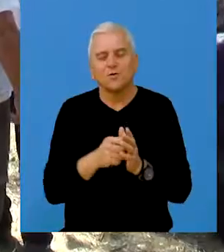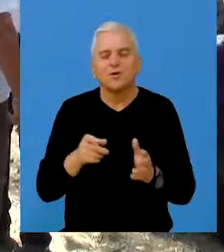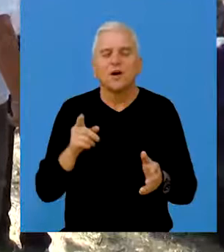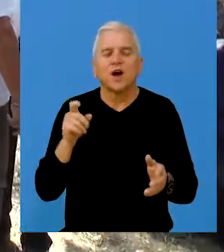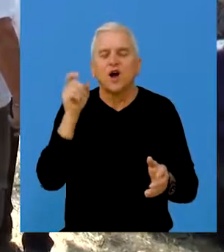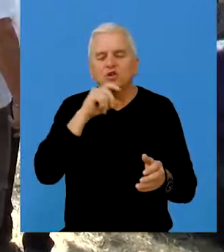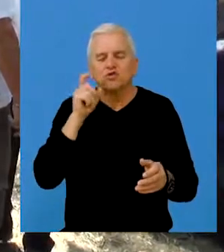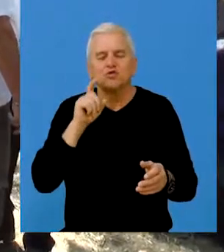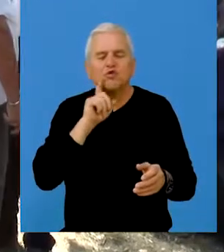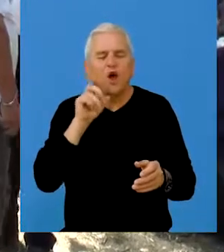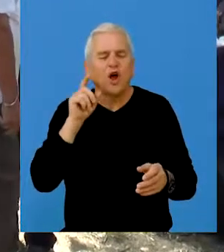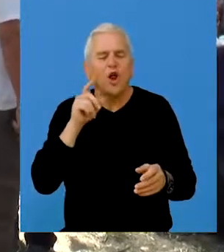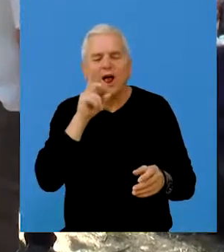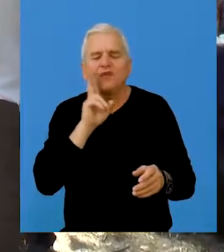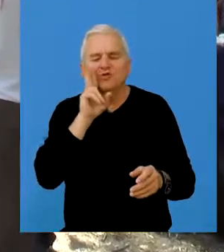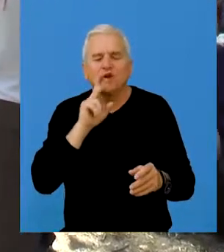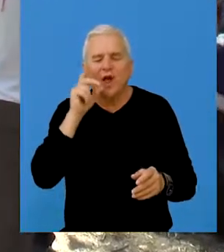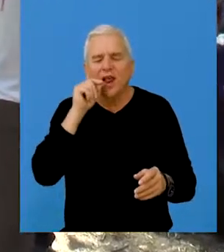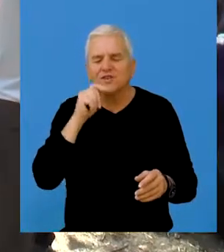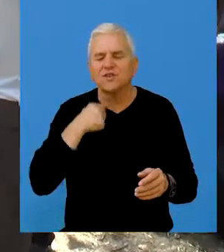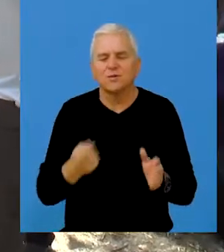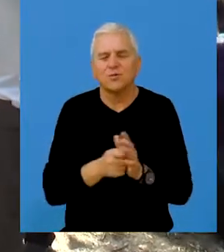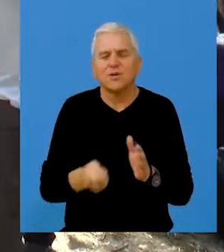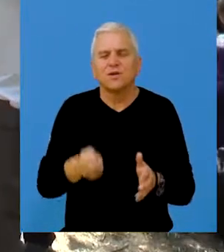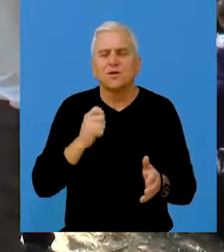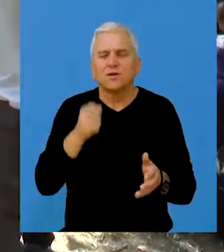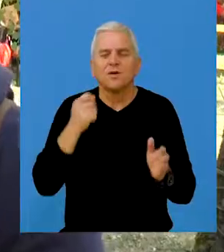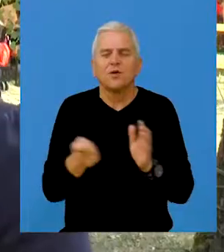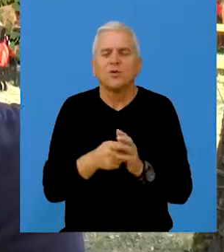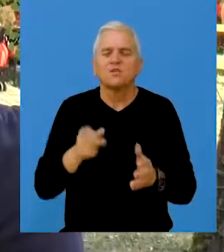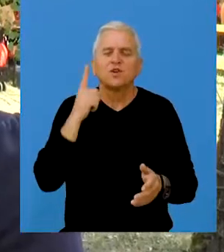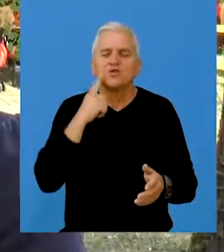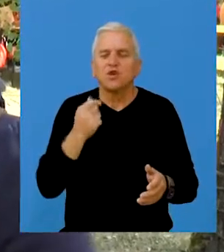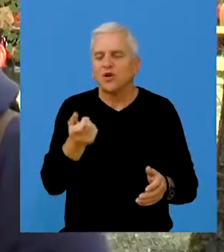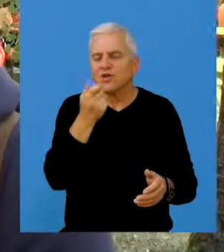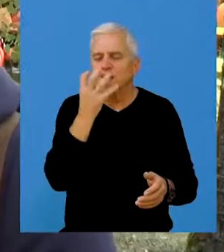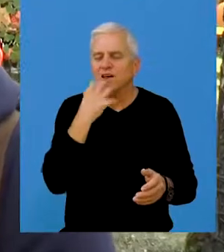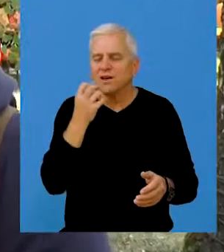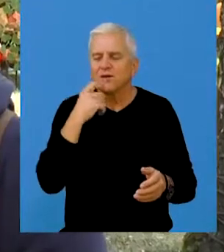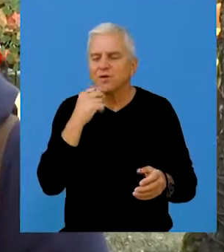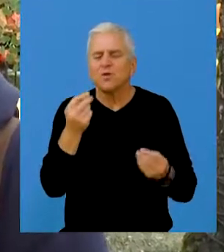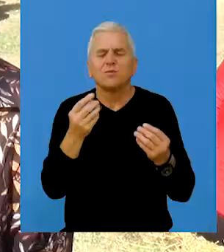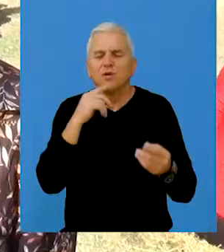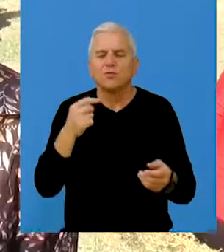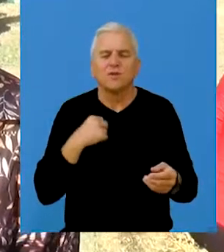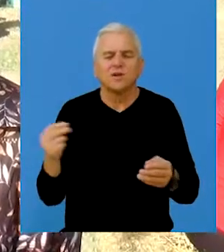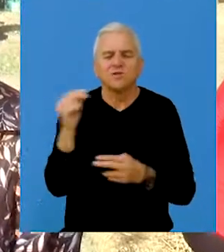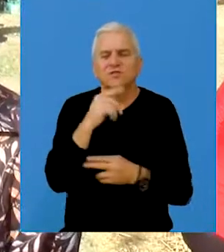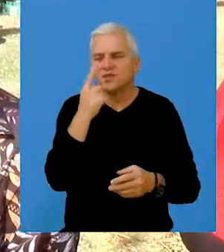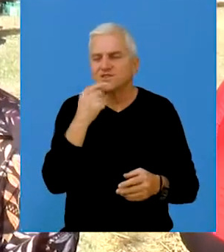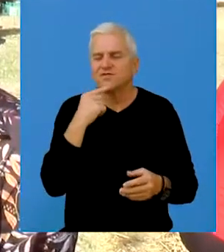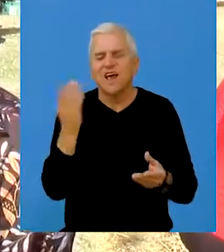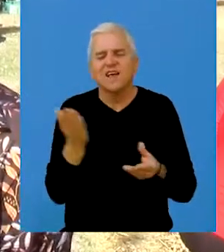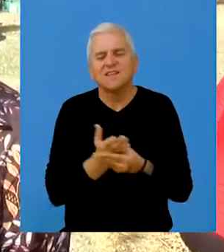kupila čokolešni krem, kupila sam palačinke, kupila sam sok od jabuke i kupila sam baklave. Meni se